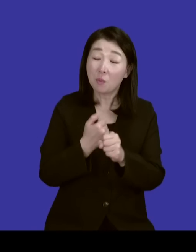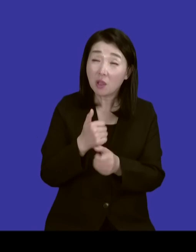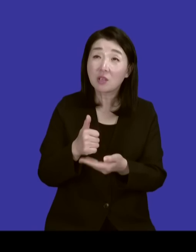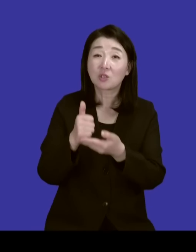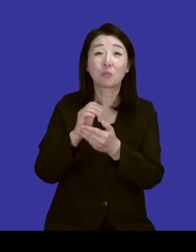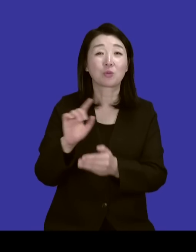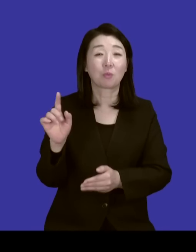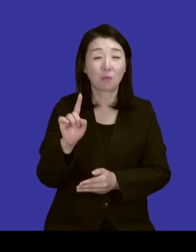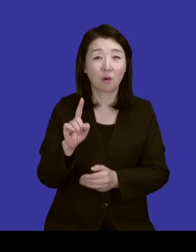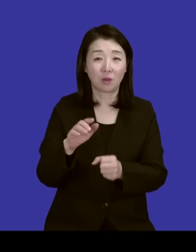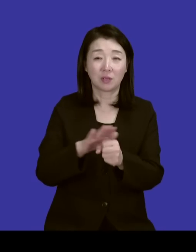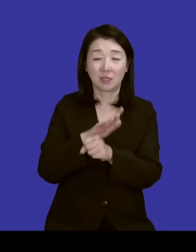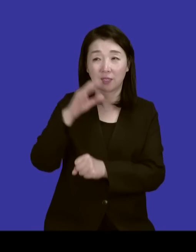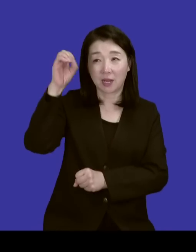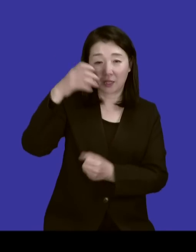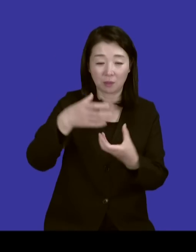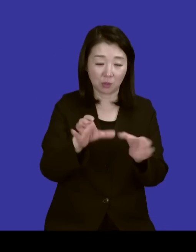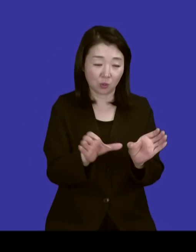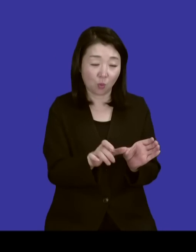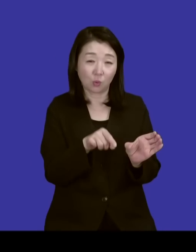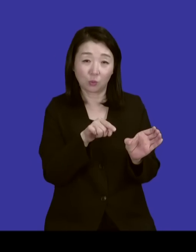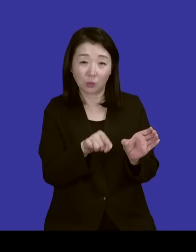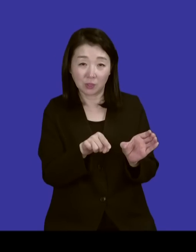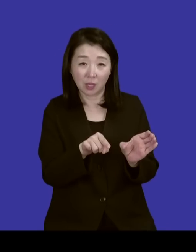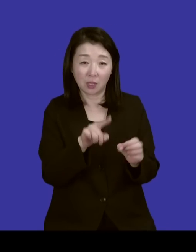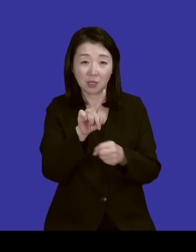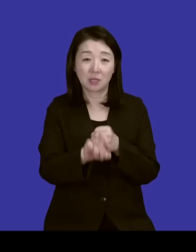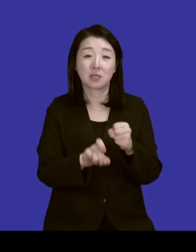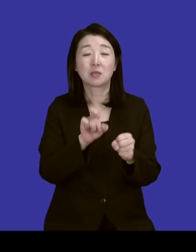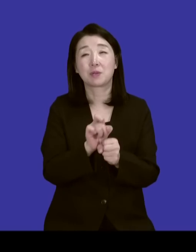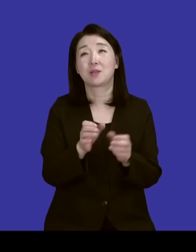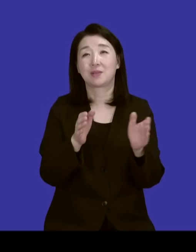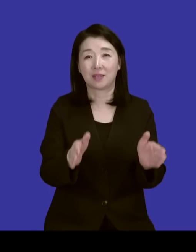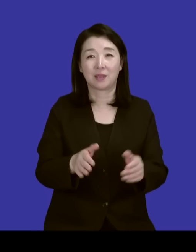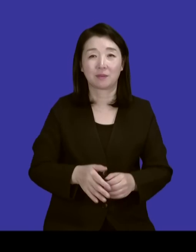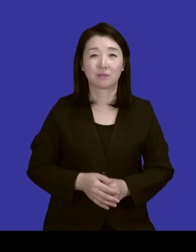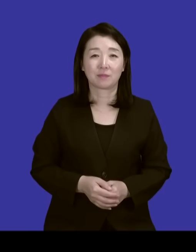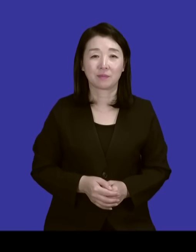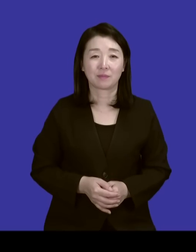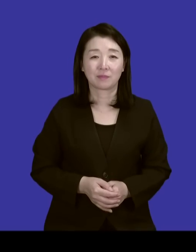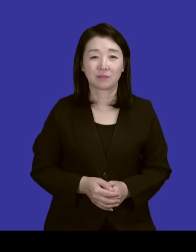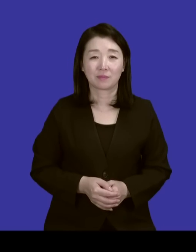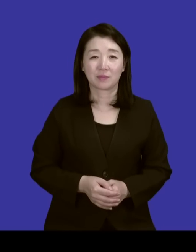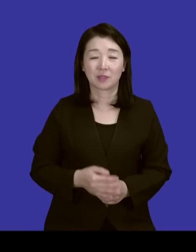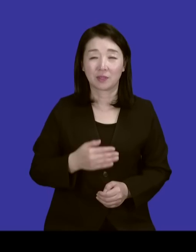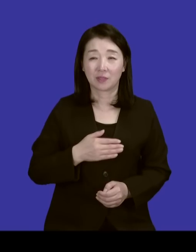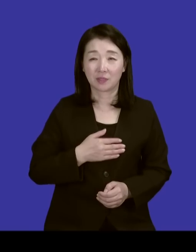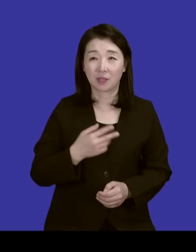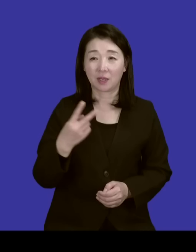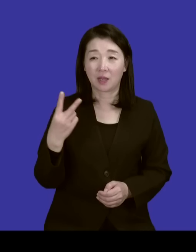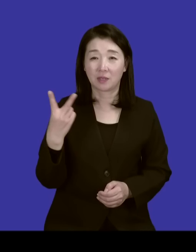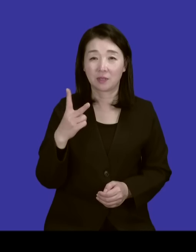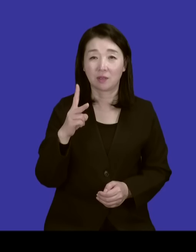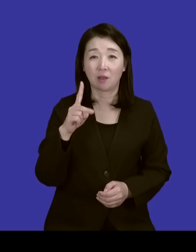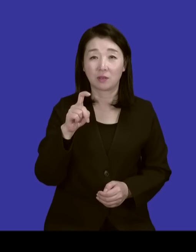사람의 공동체는 이제 11년이 됐어요. 그래서 제가 2011년,